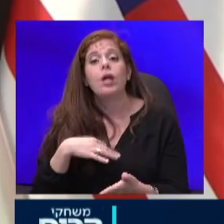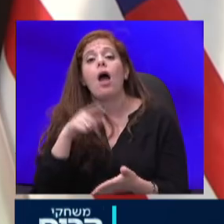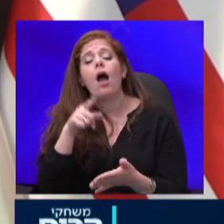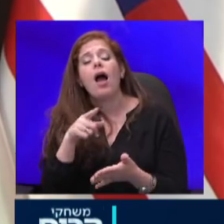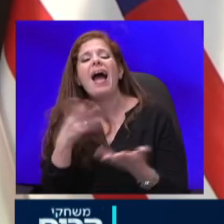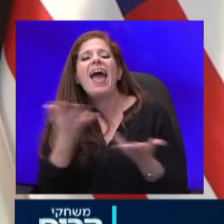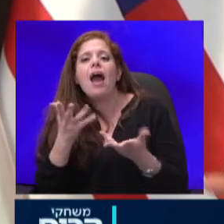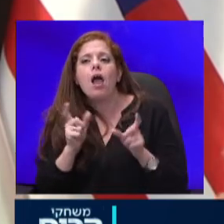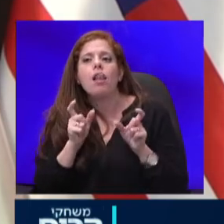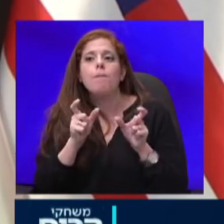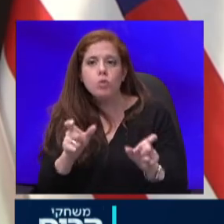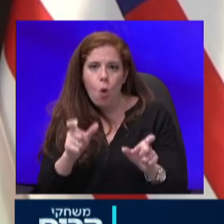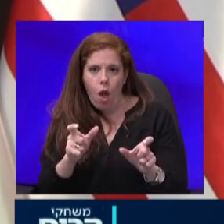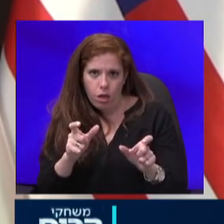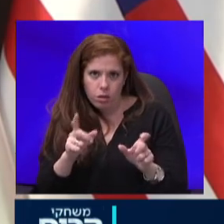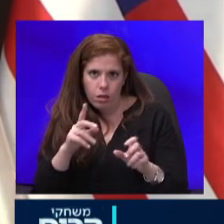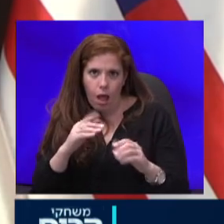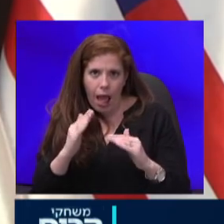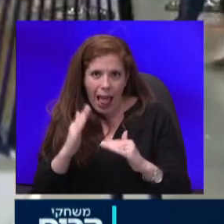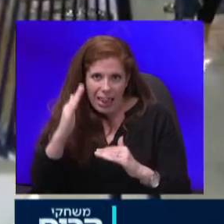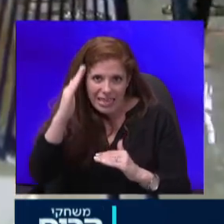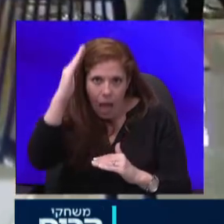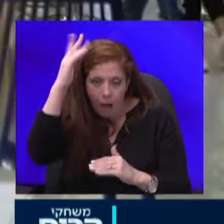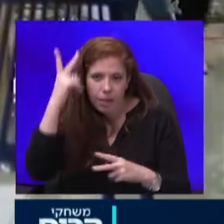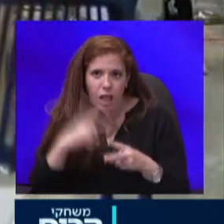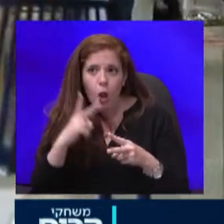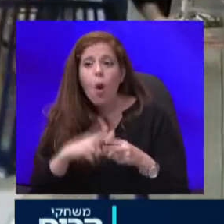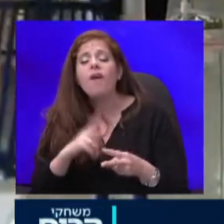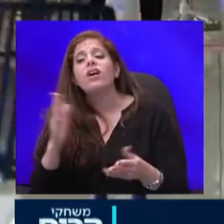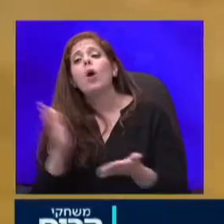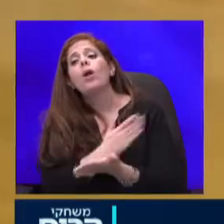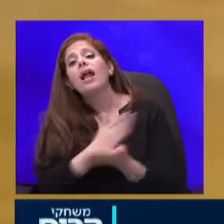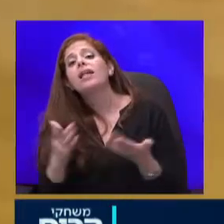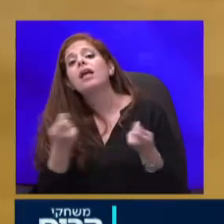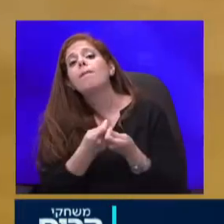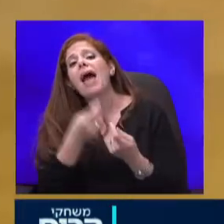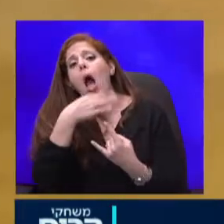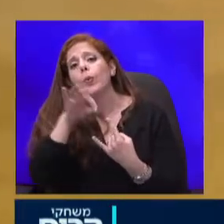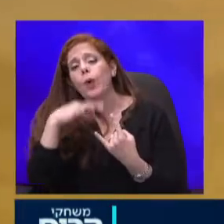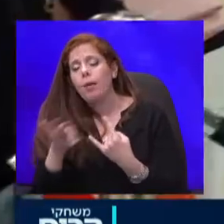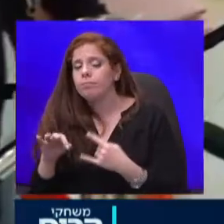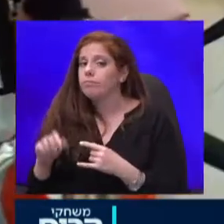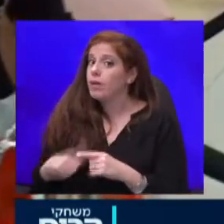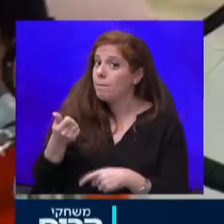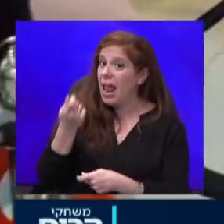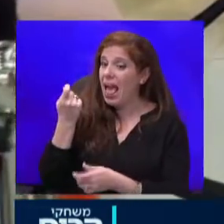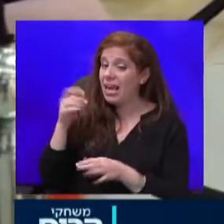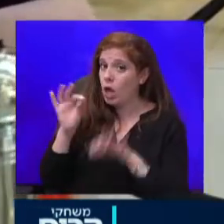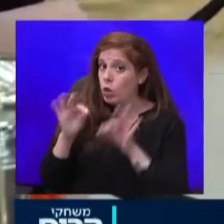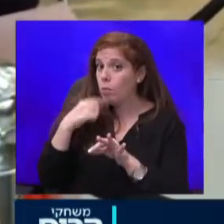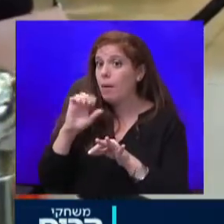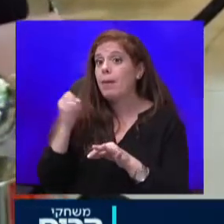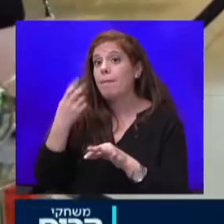בתחלואה, ואנחנו גם נחליט לגבי חג החנוכה. בעלי הקניונים טוענים, אם פיילוט הקניונים הצליח, אין סיבה